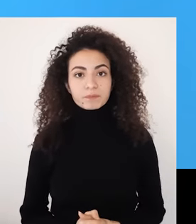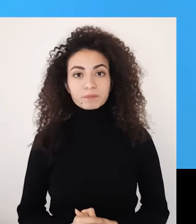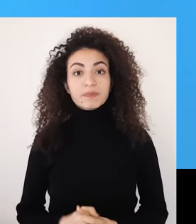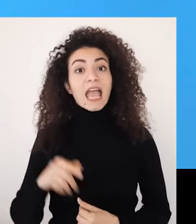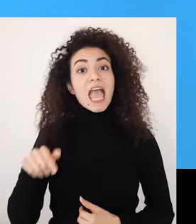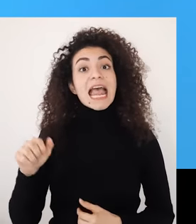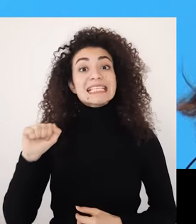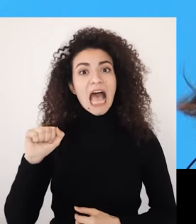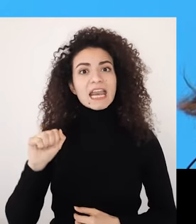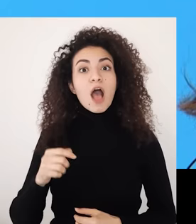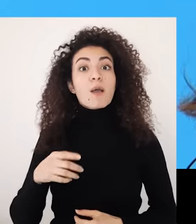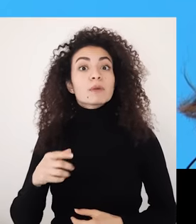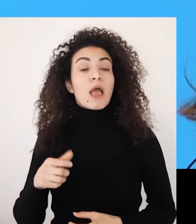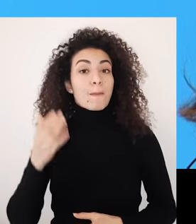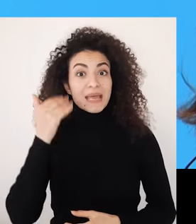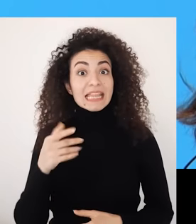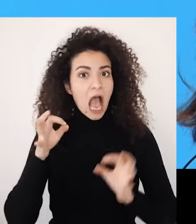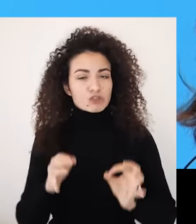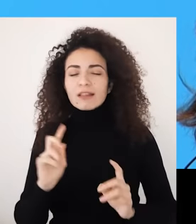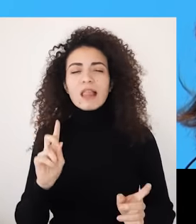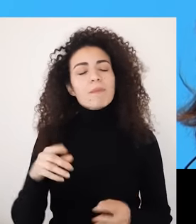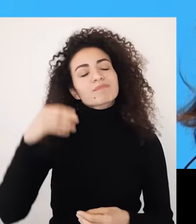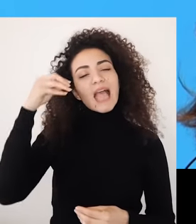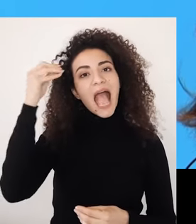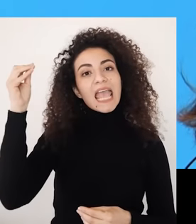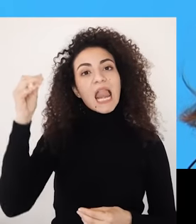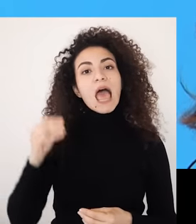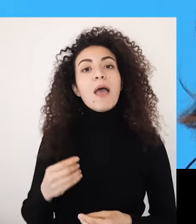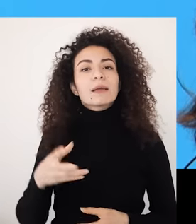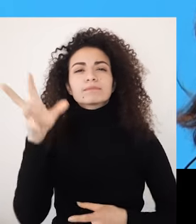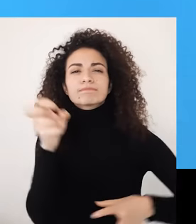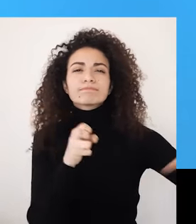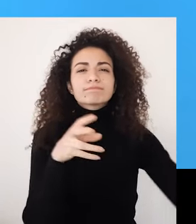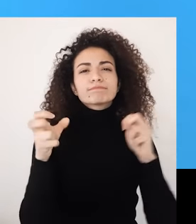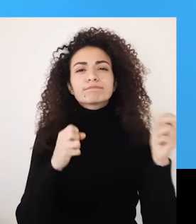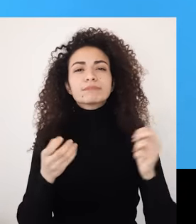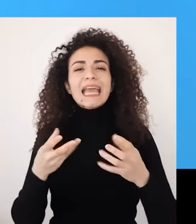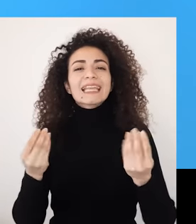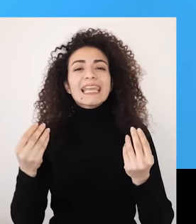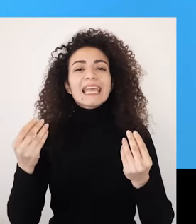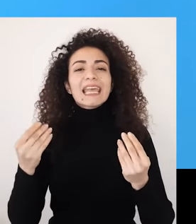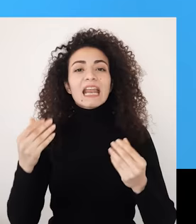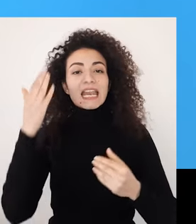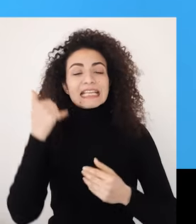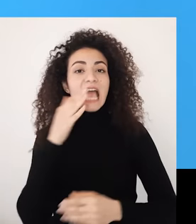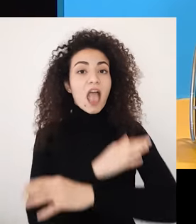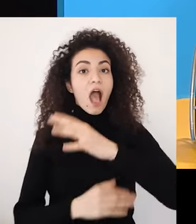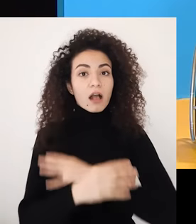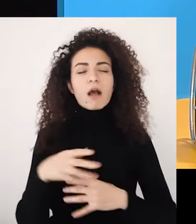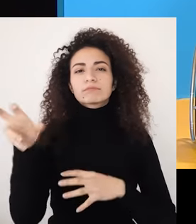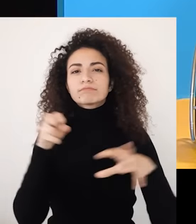والاختبارات بوقت قصة كل واحدة منها شخصية مميزة تختلف مع طبيعة إعاقتها